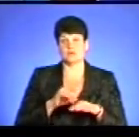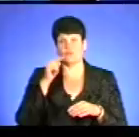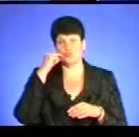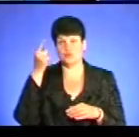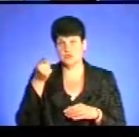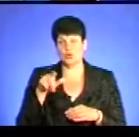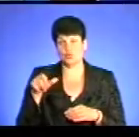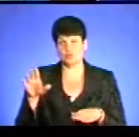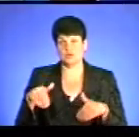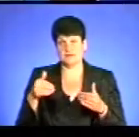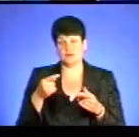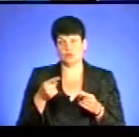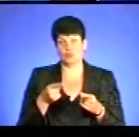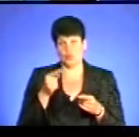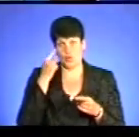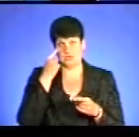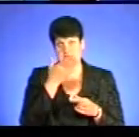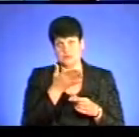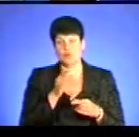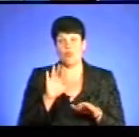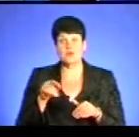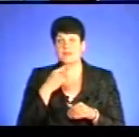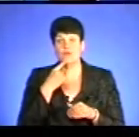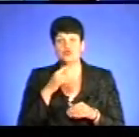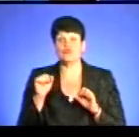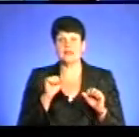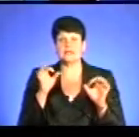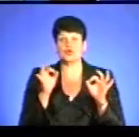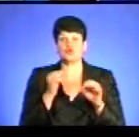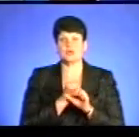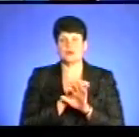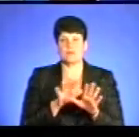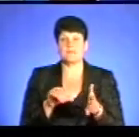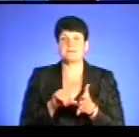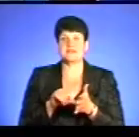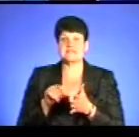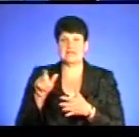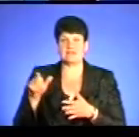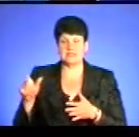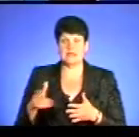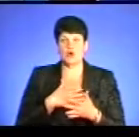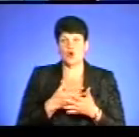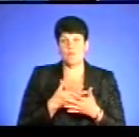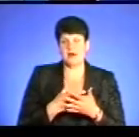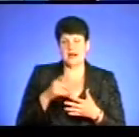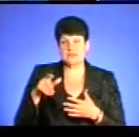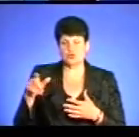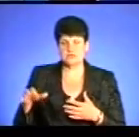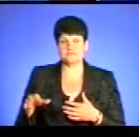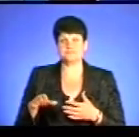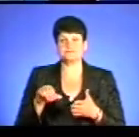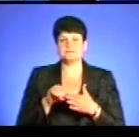давати належну оцінку. І що потім, якщо влада нічого не робить, ми, як представники громадкості, представники влади